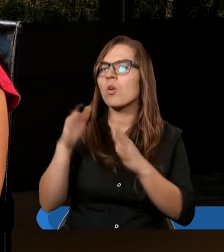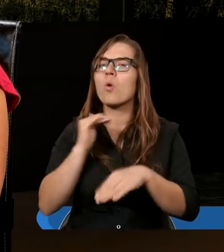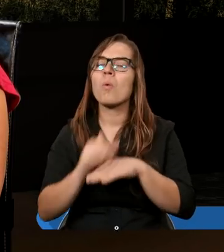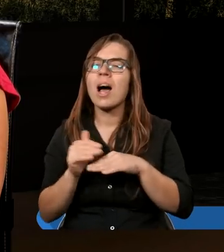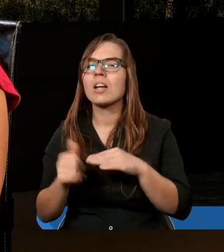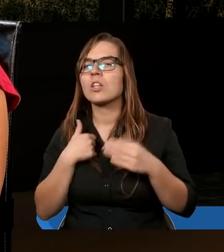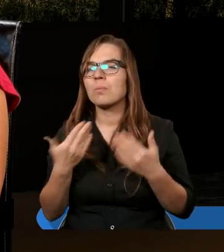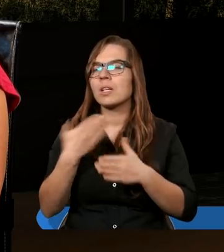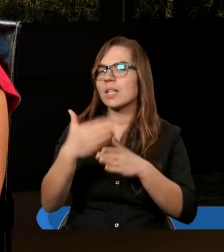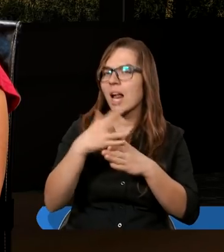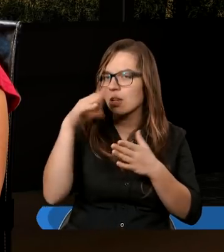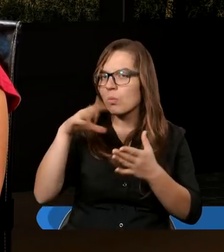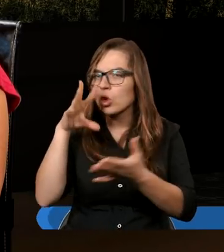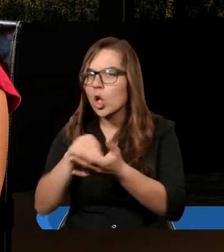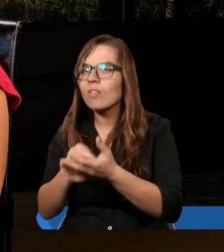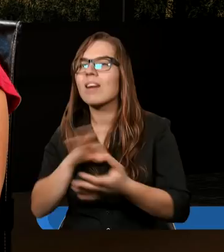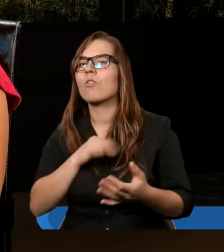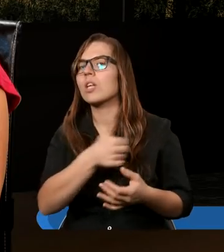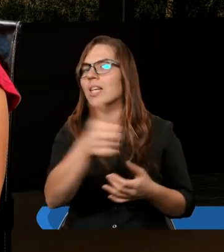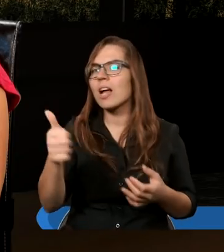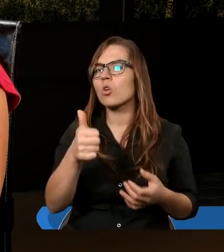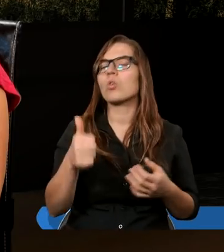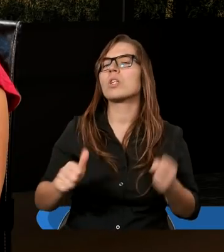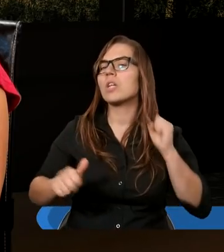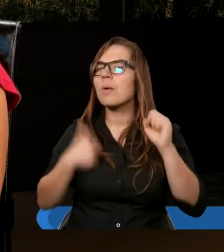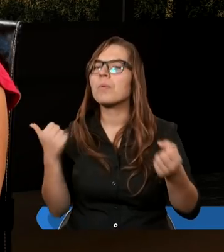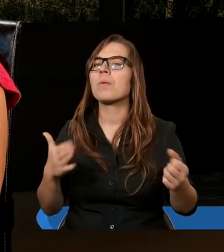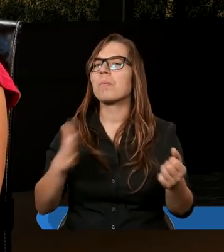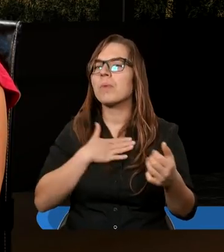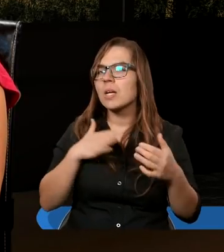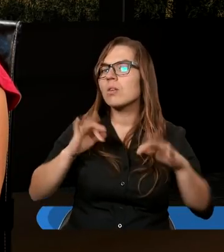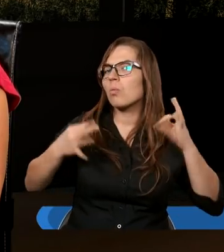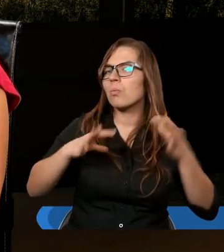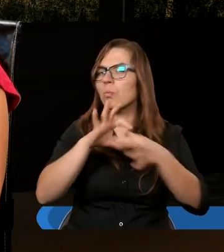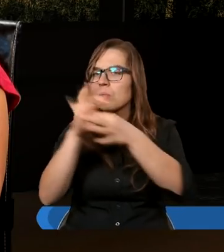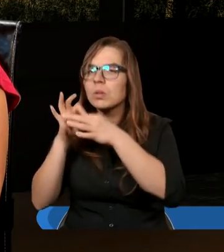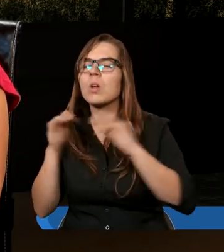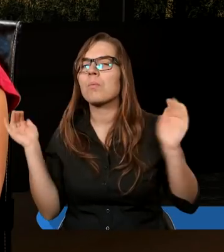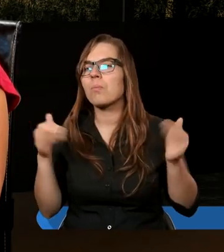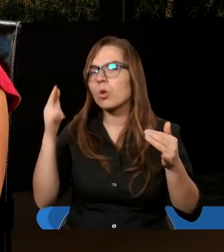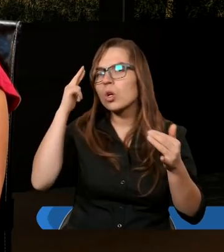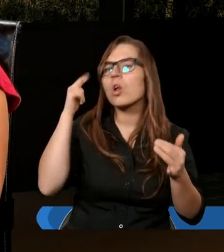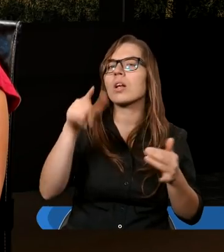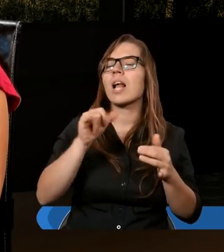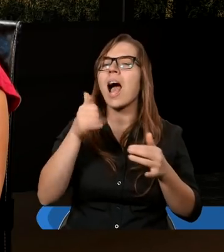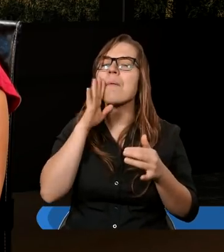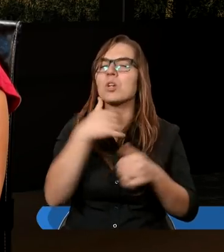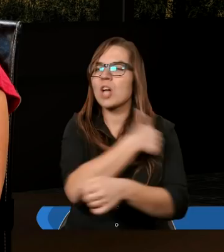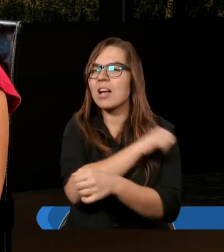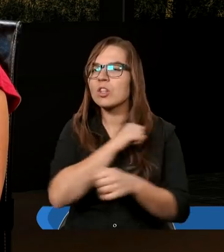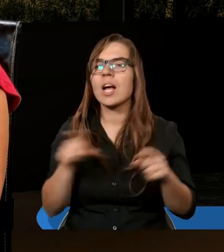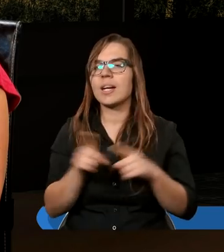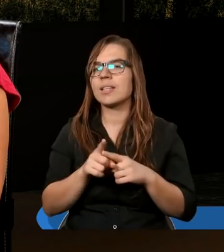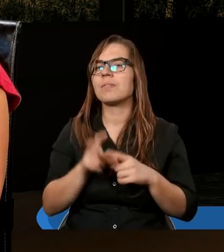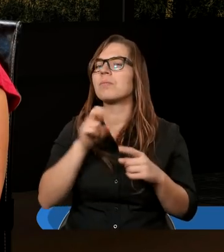dla nas, byśmy my doświadczali takiej jedności, byśmy my umieli się poddawać Tobie tak, jak pierwsi chrześcijanie.